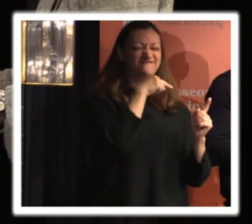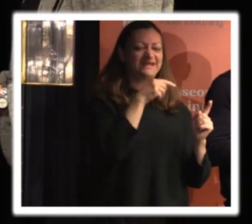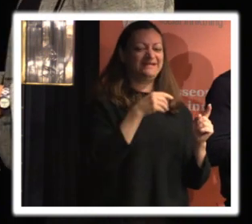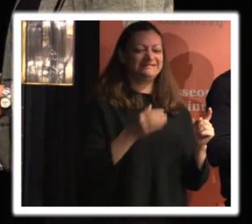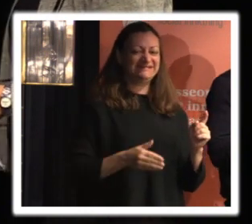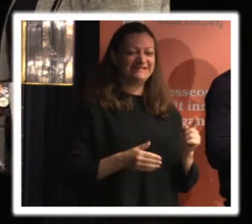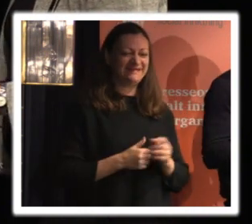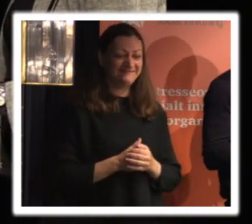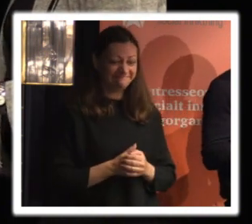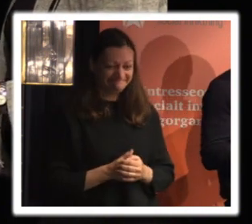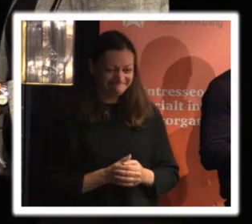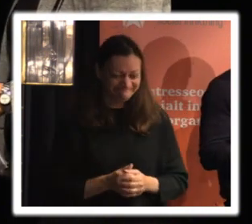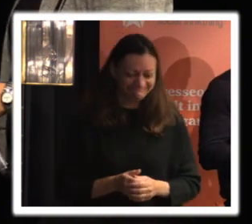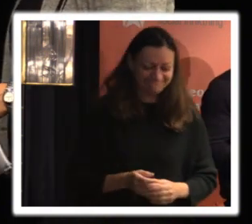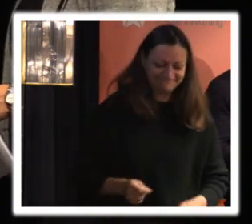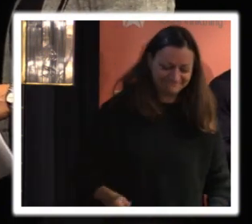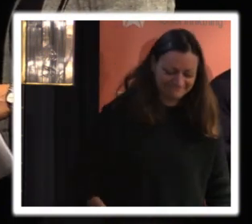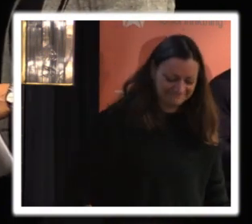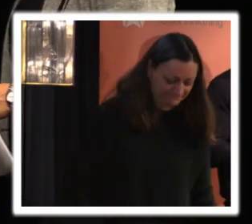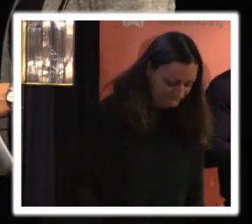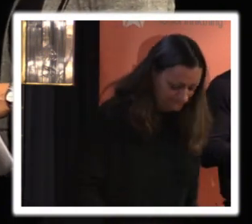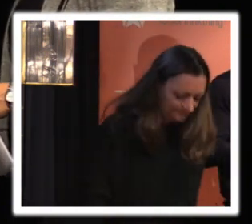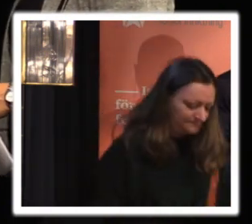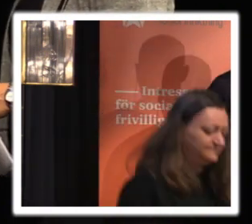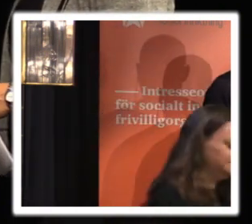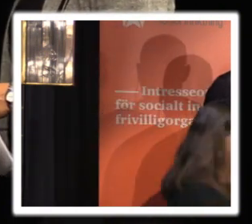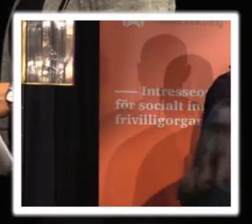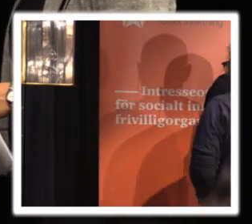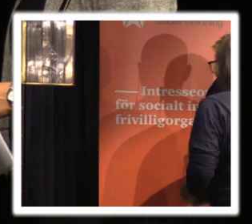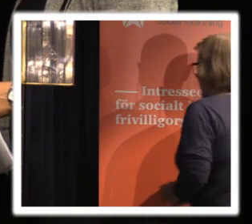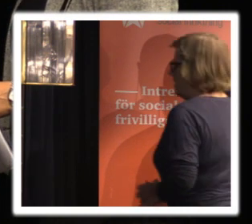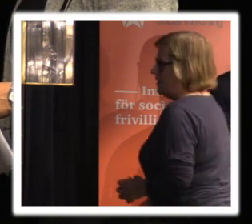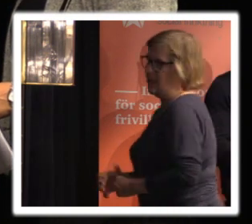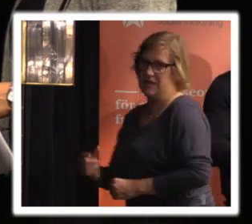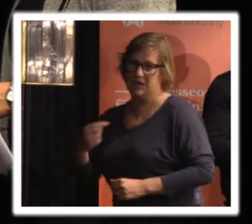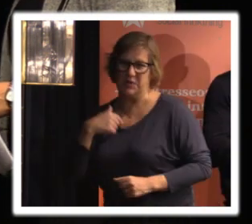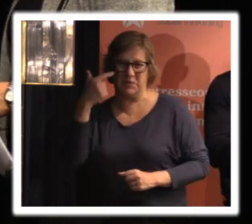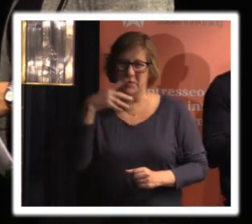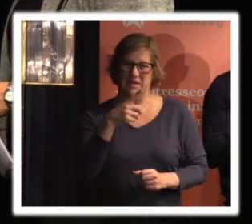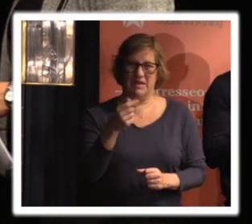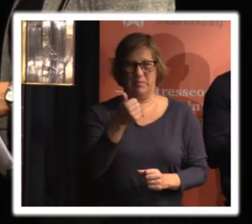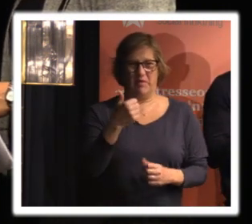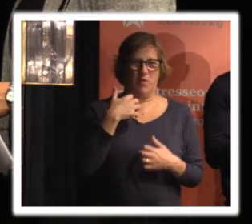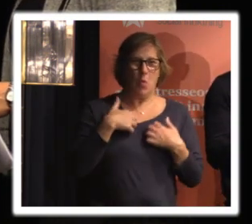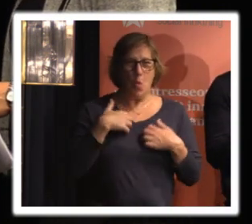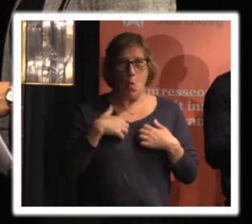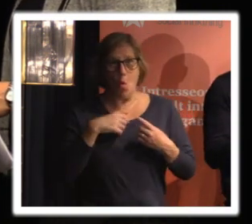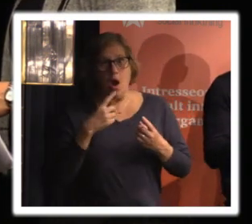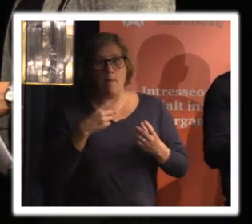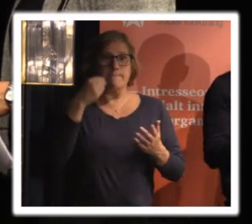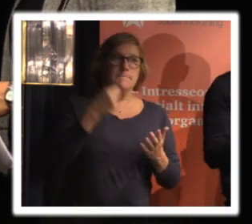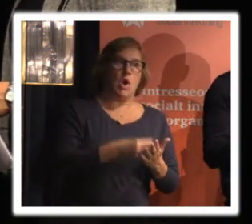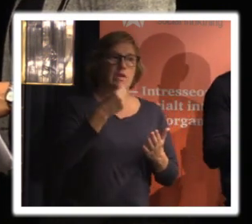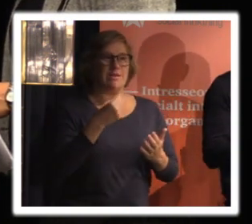men jag tror inte man ska vara så orolig för böterna för att datainspektionen så kommer vara den är den